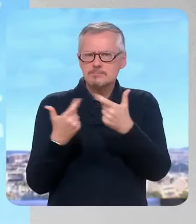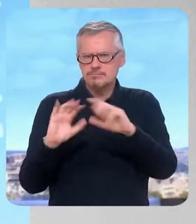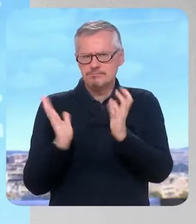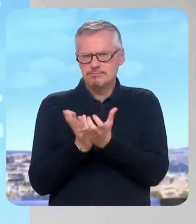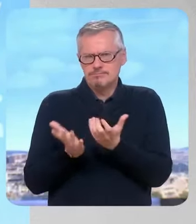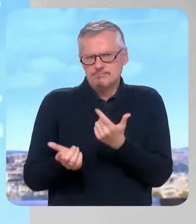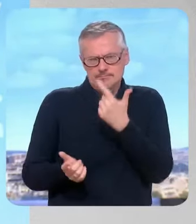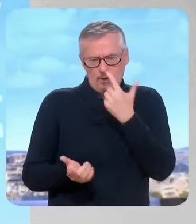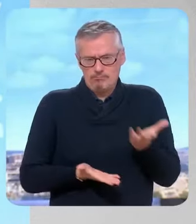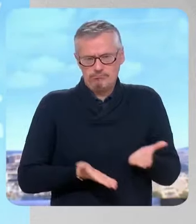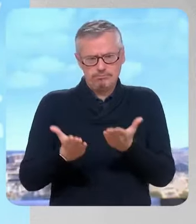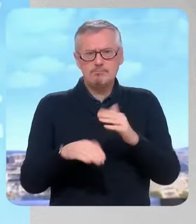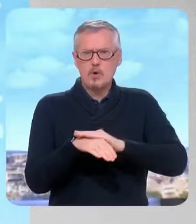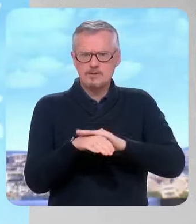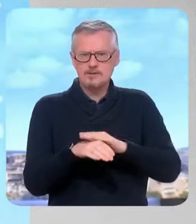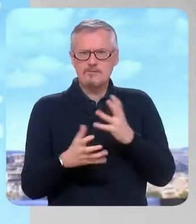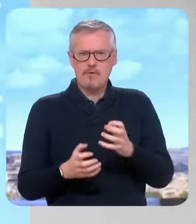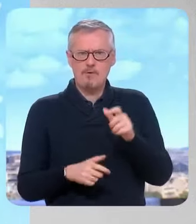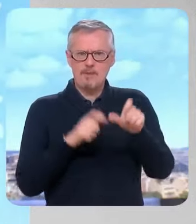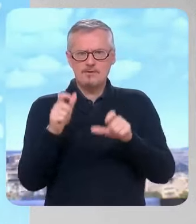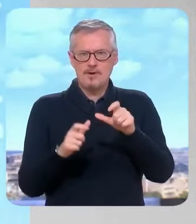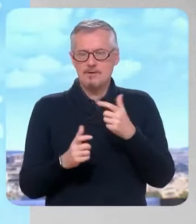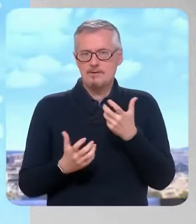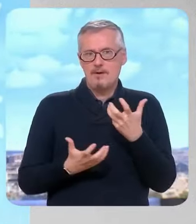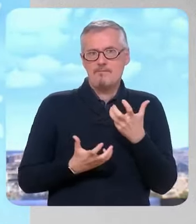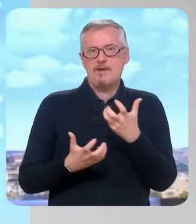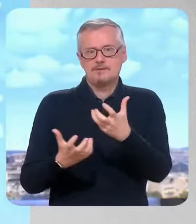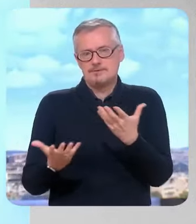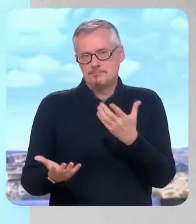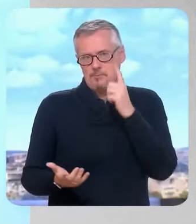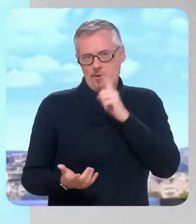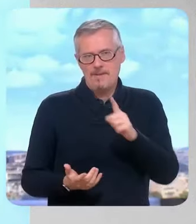pas. Il y a toujours une tentation de la politique. Comme quoi, a continué à attirer. Merci beaucoup, Marc Fénauf.